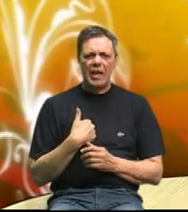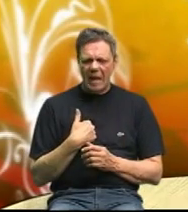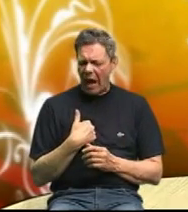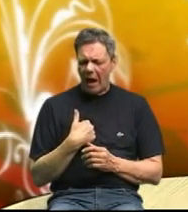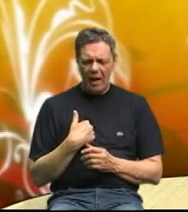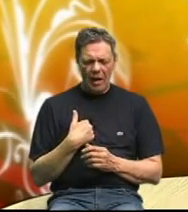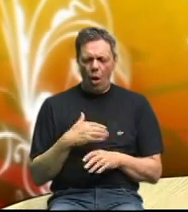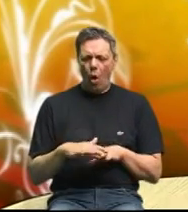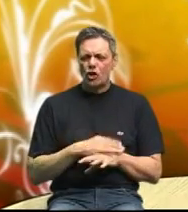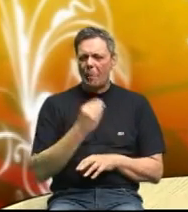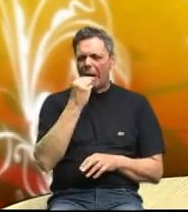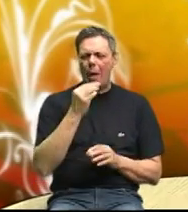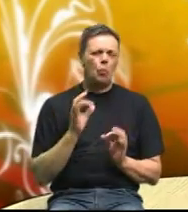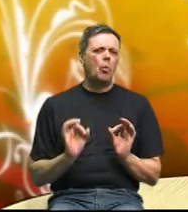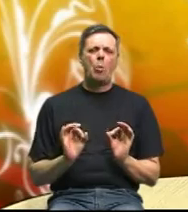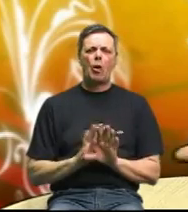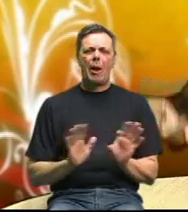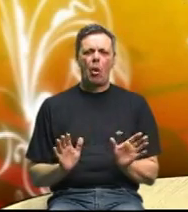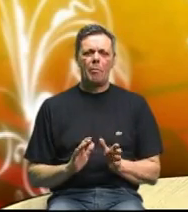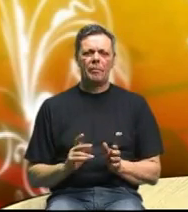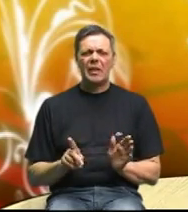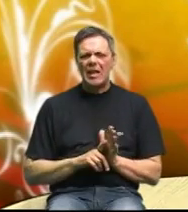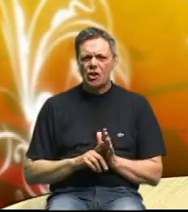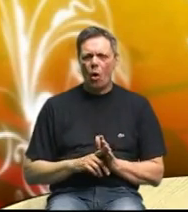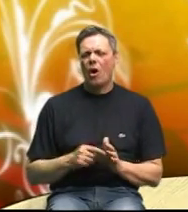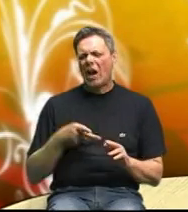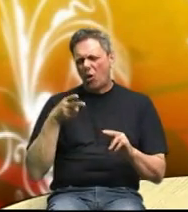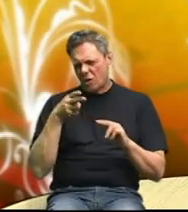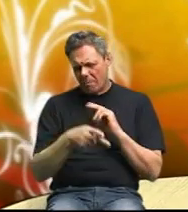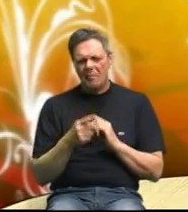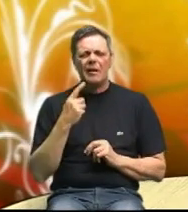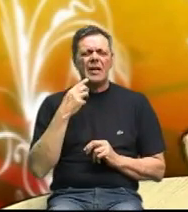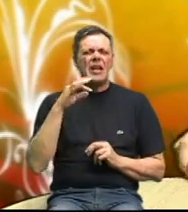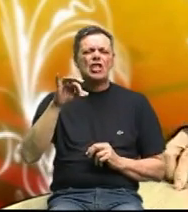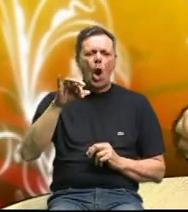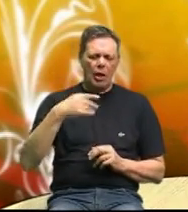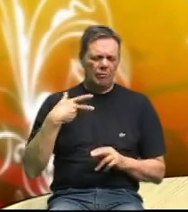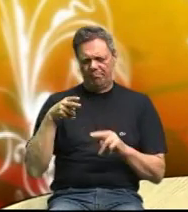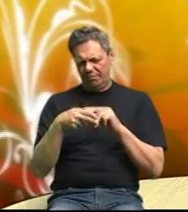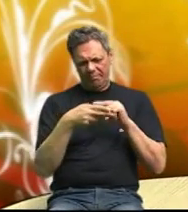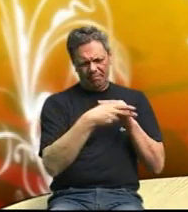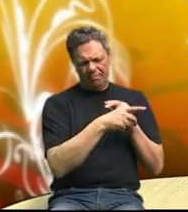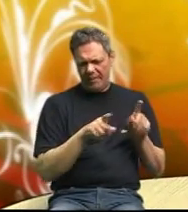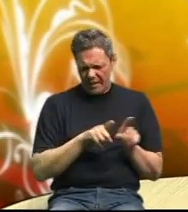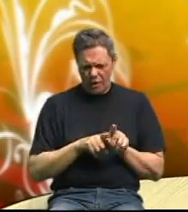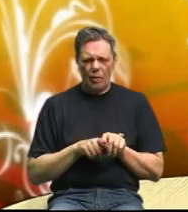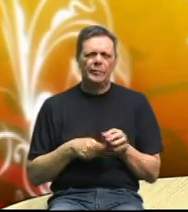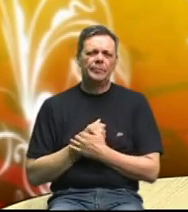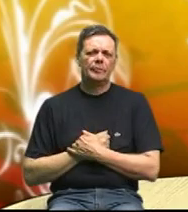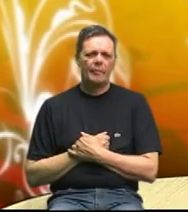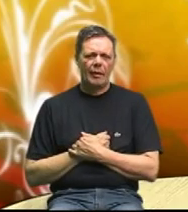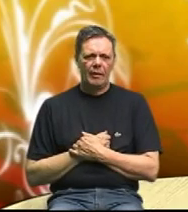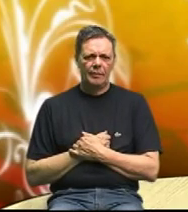normalnom kao što sam malo pomalo ukidala dosoljavanje soli i tako dalje koje je usput isto veliki rizik za te